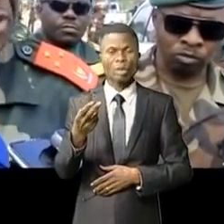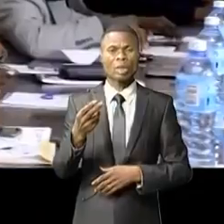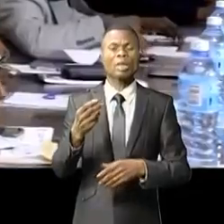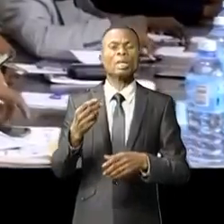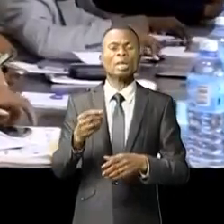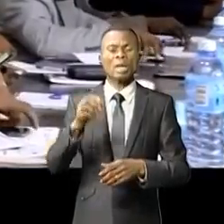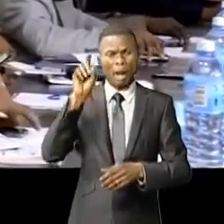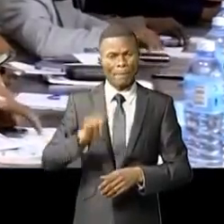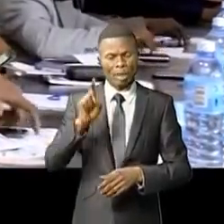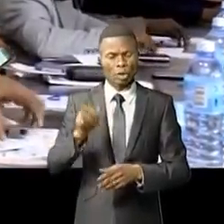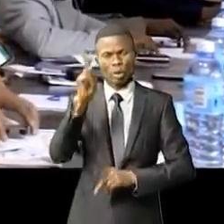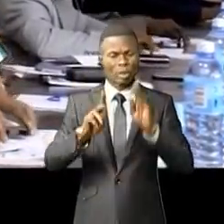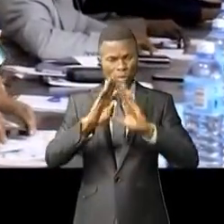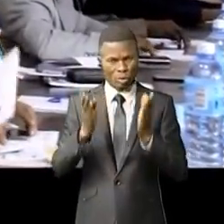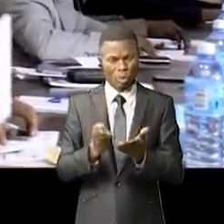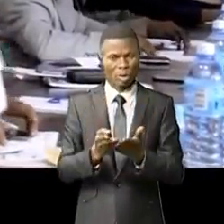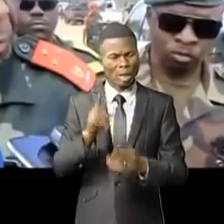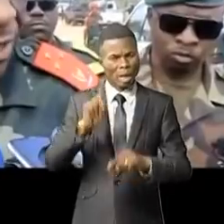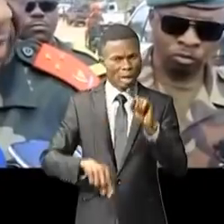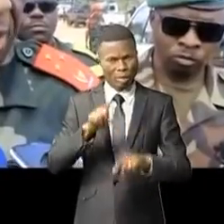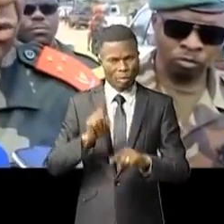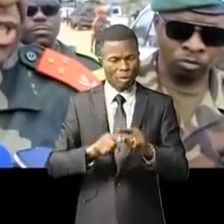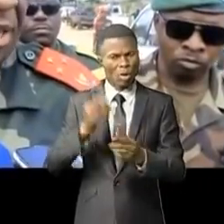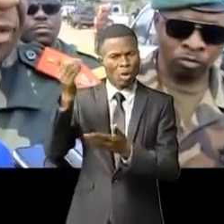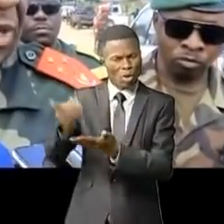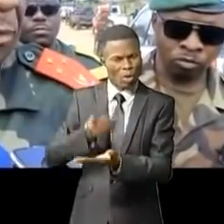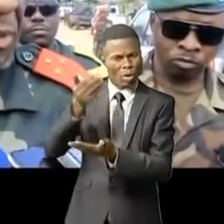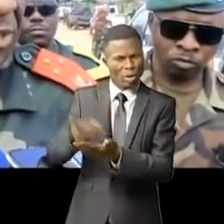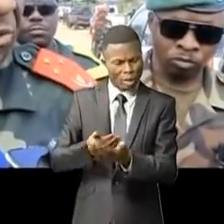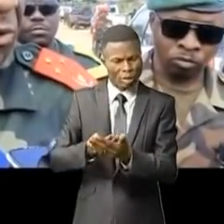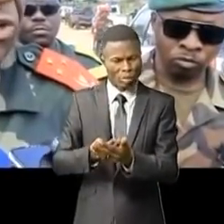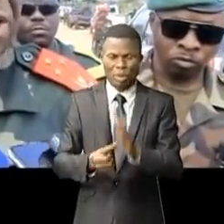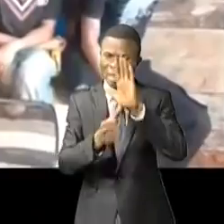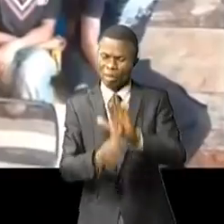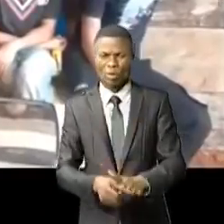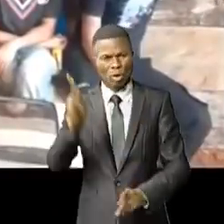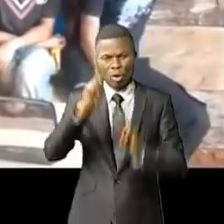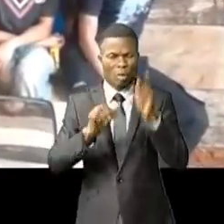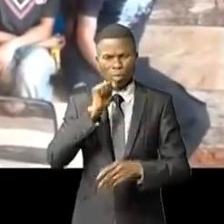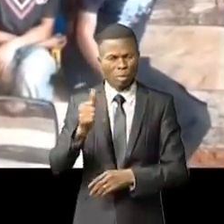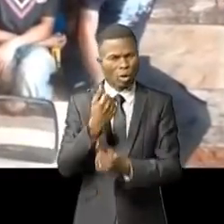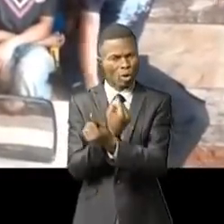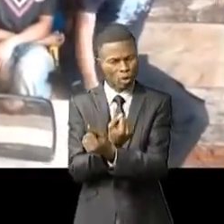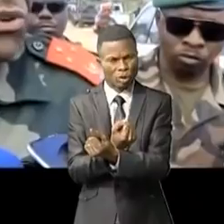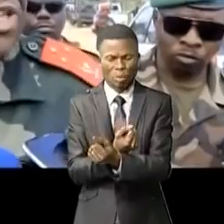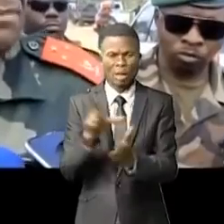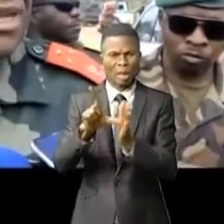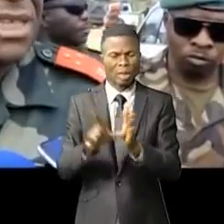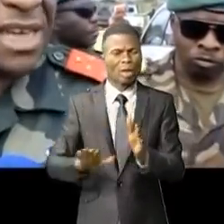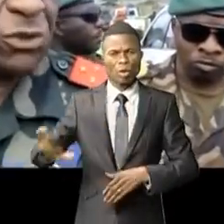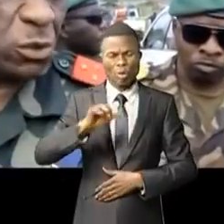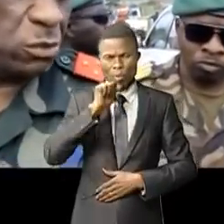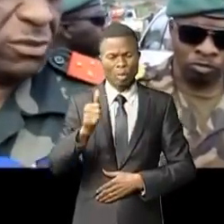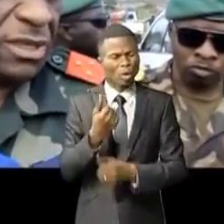hola de la population. On ne peut pas être là, exploiter au détriment de la population. On ne respecte aucun cahier de charge. On ne